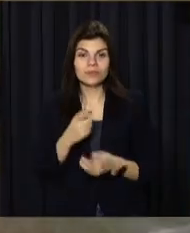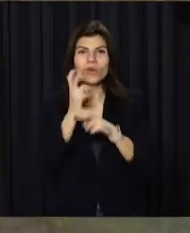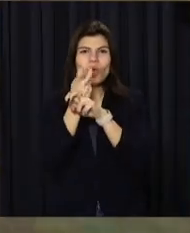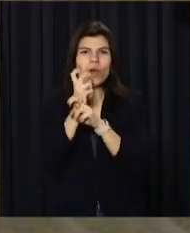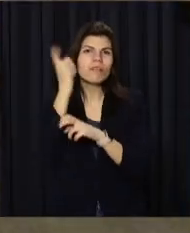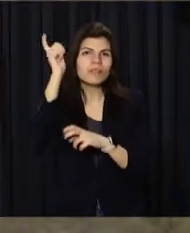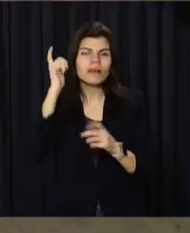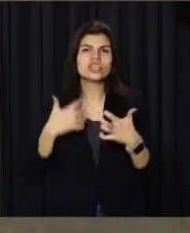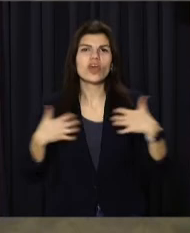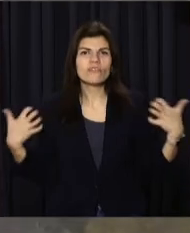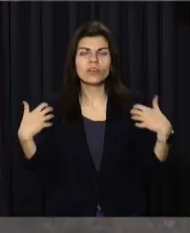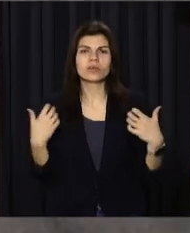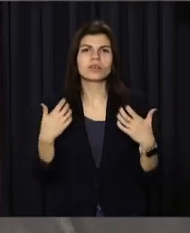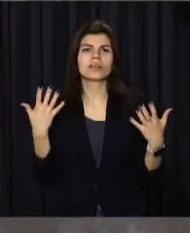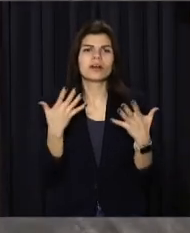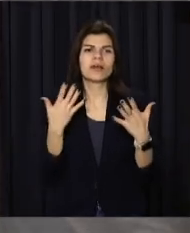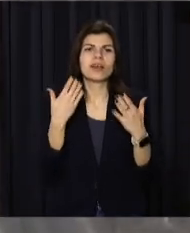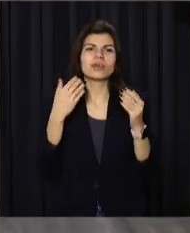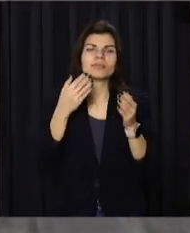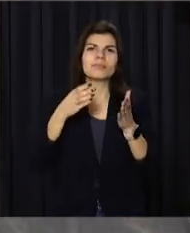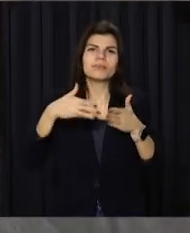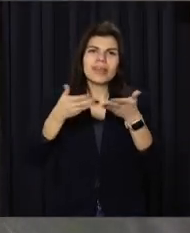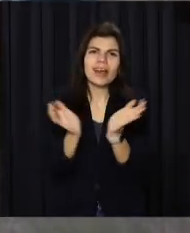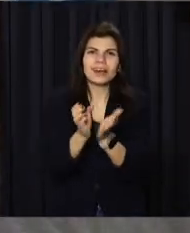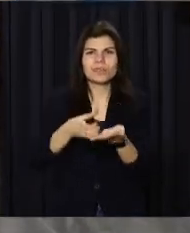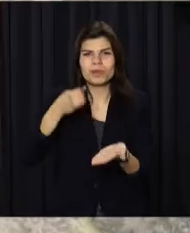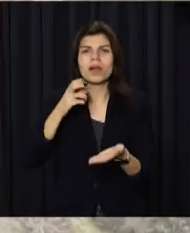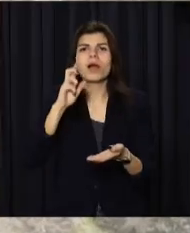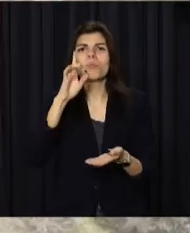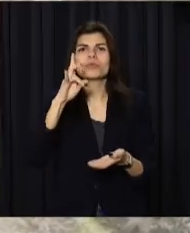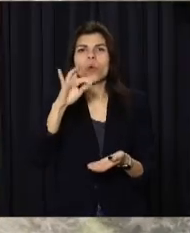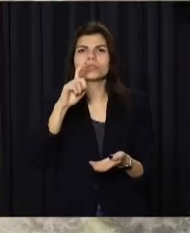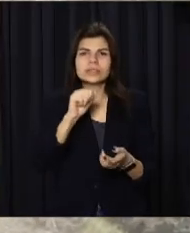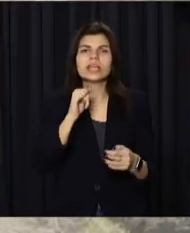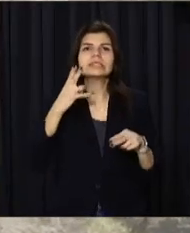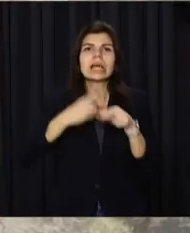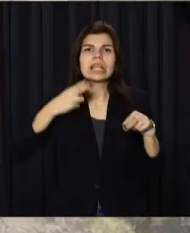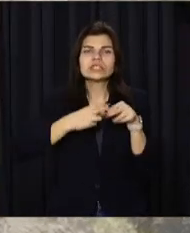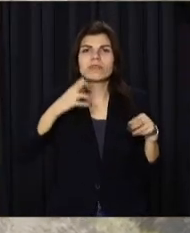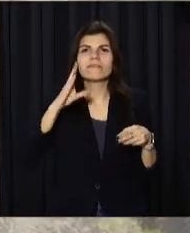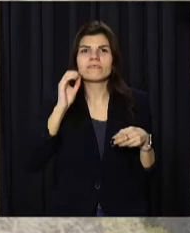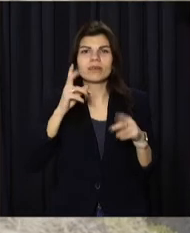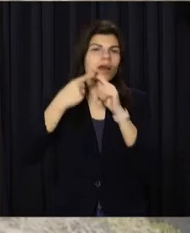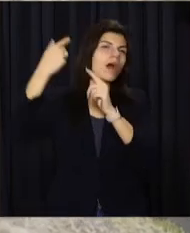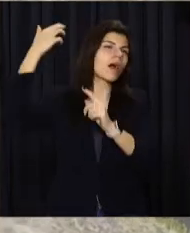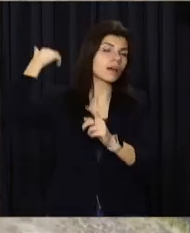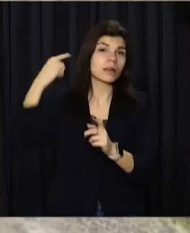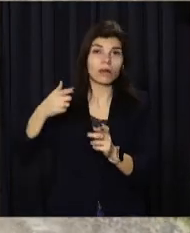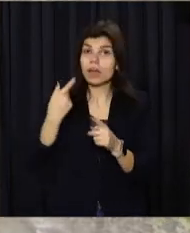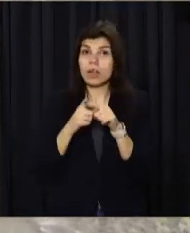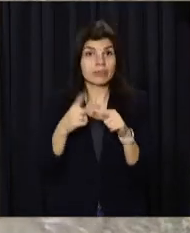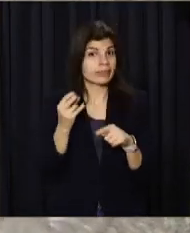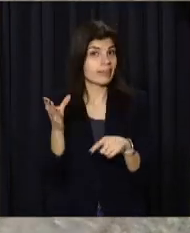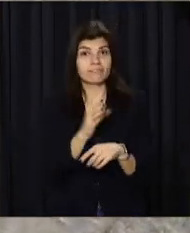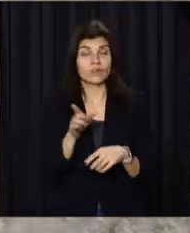кісток стародавніх тварин – предмети побуту та посуд бронзового та залізного віку. І це не весь скарб, що знайшли археологи у